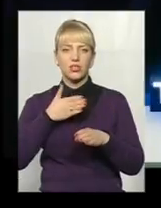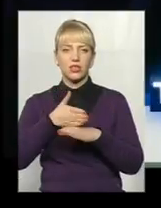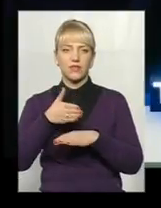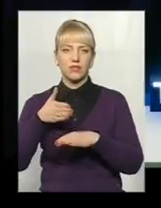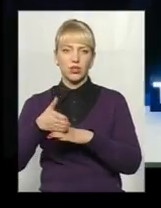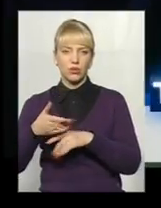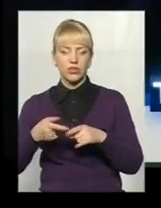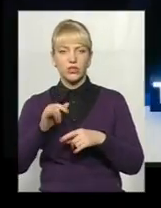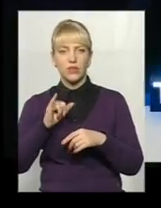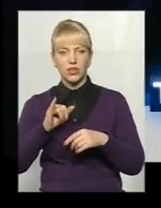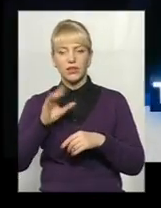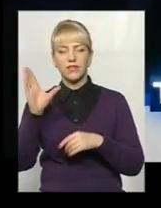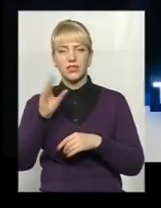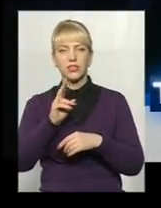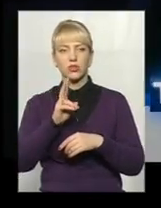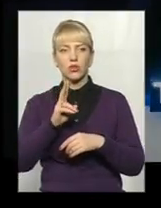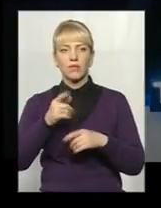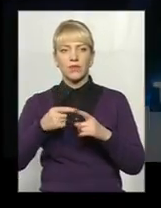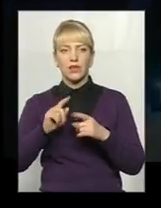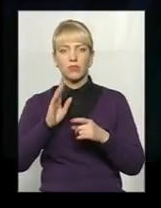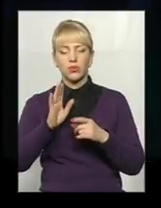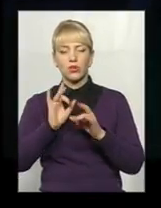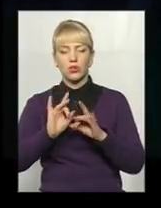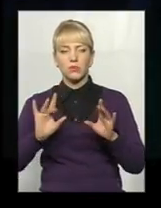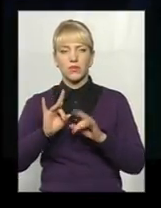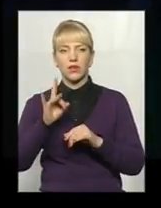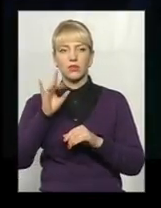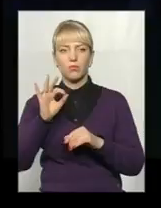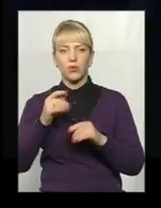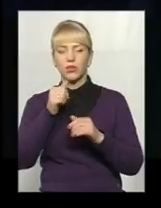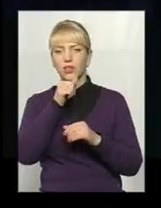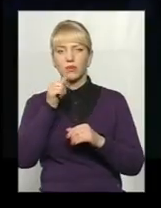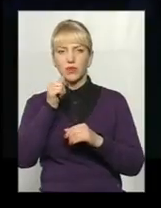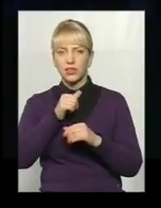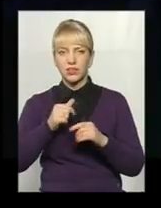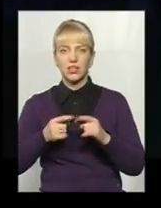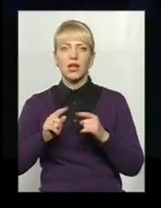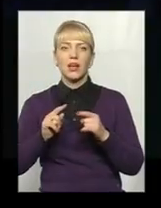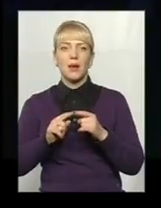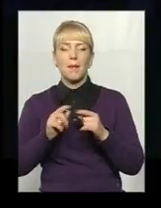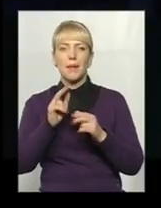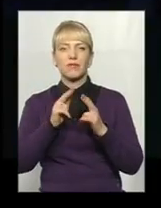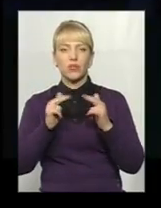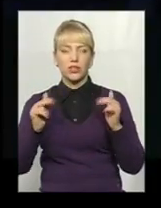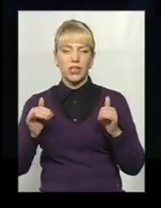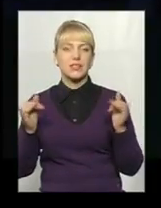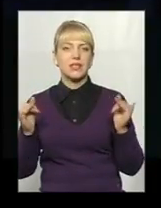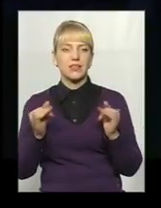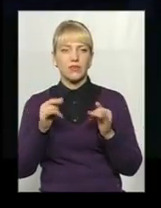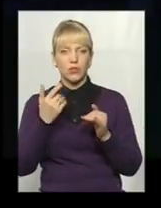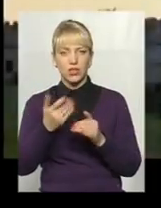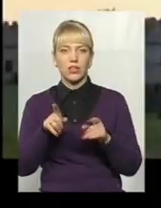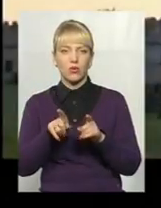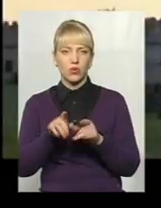зрозуміло, ті наші екскурсії, які сьогодні розповідають про таємниці Меджебільської фортеці, вони теж зацікавлять наших